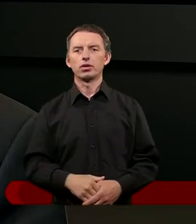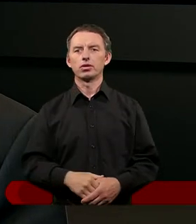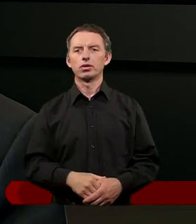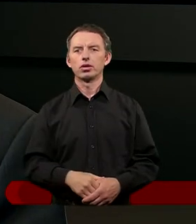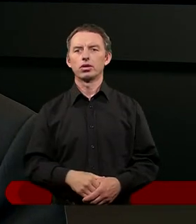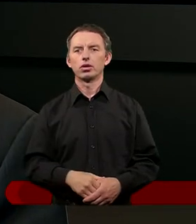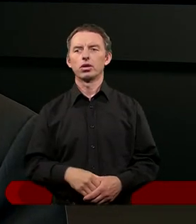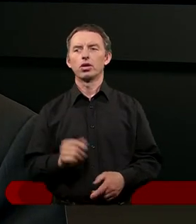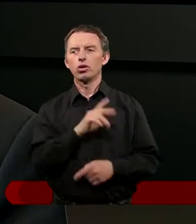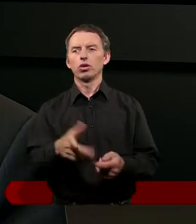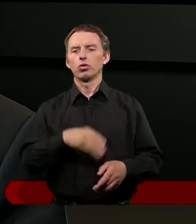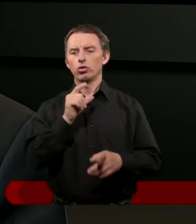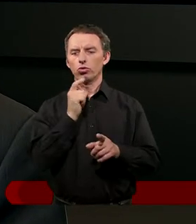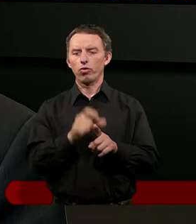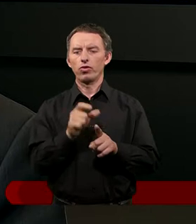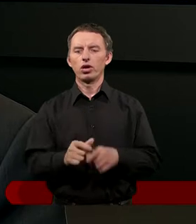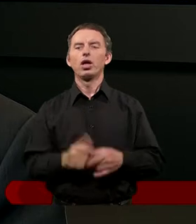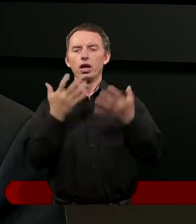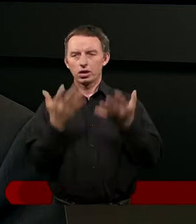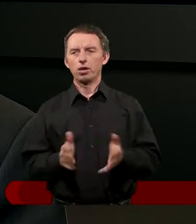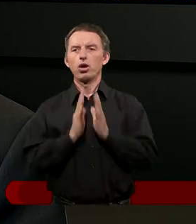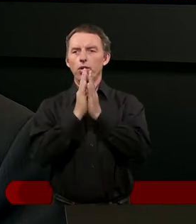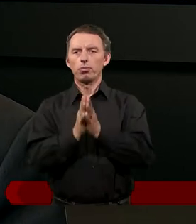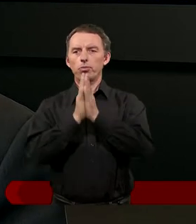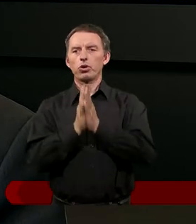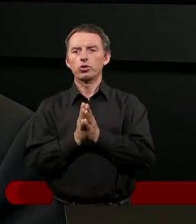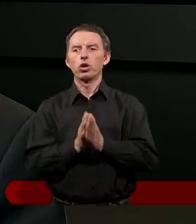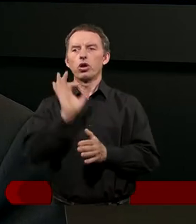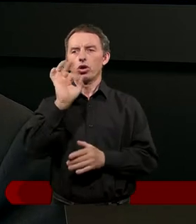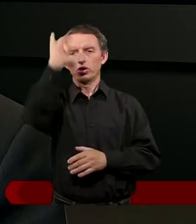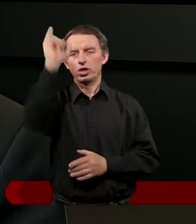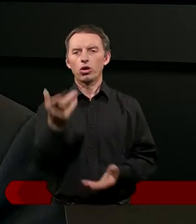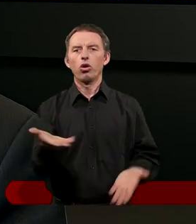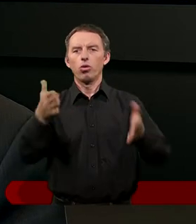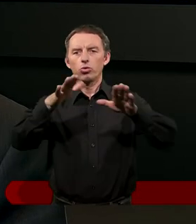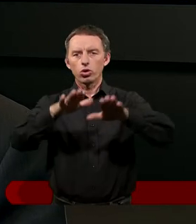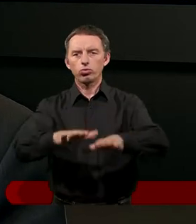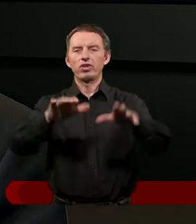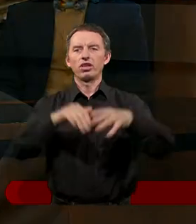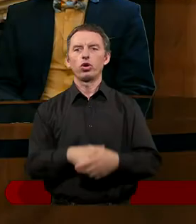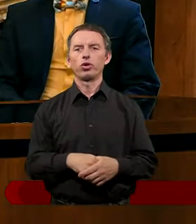Otwierając Boże Słowo, chcemy poprosić o Jego błogosławieństwo.